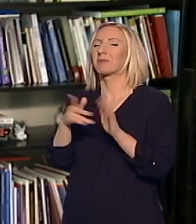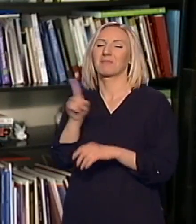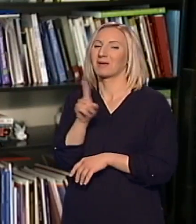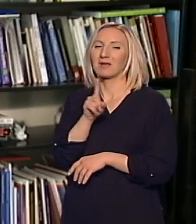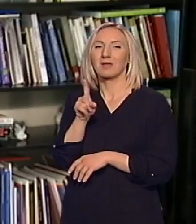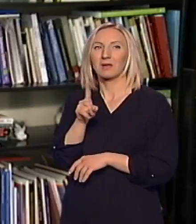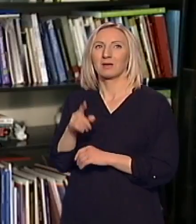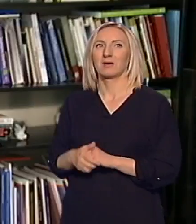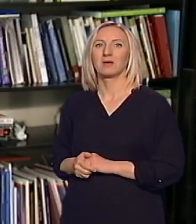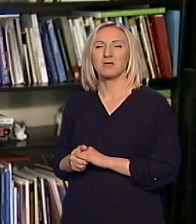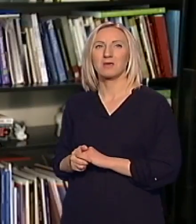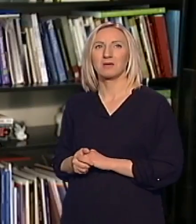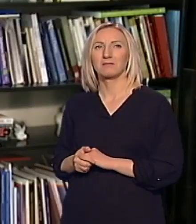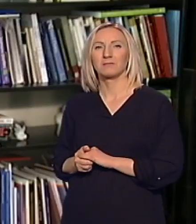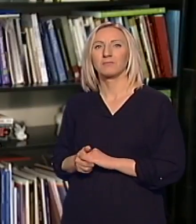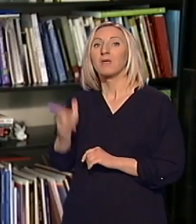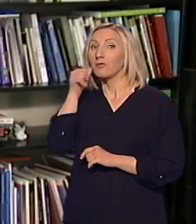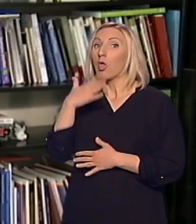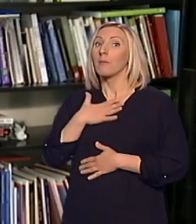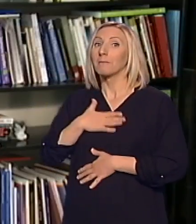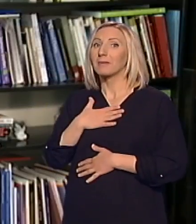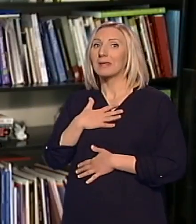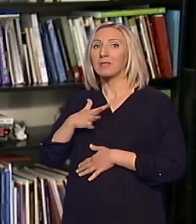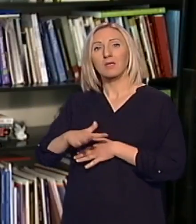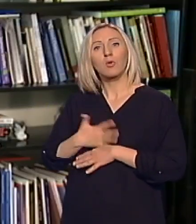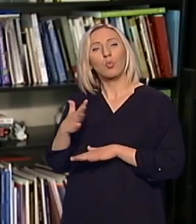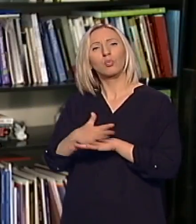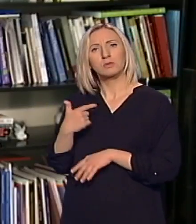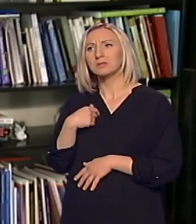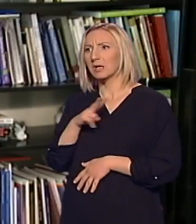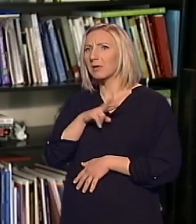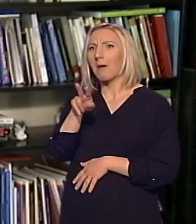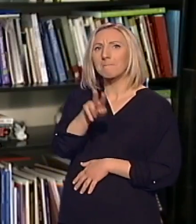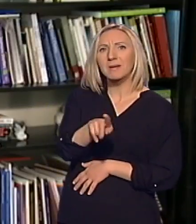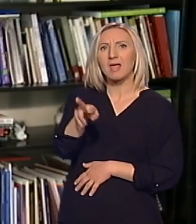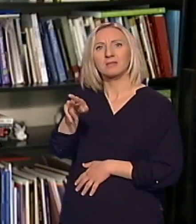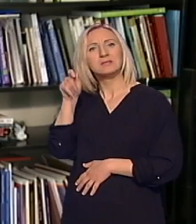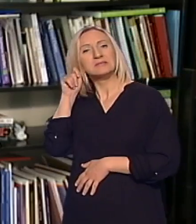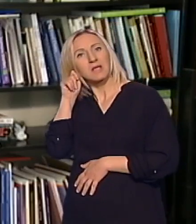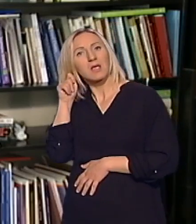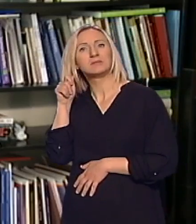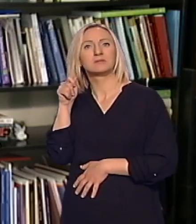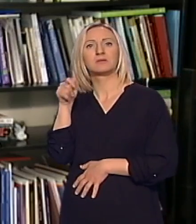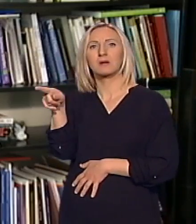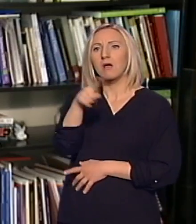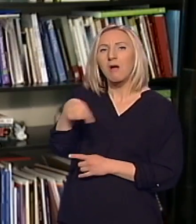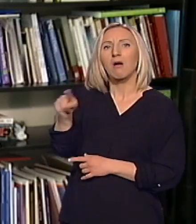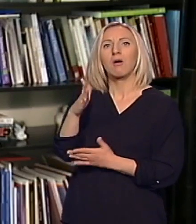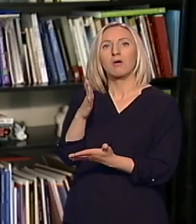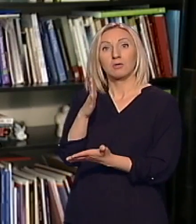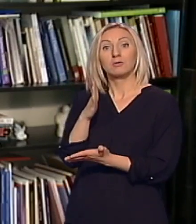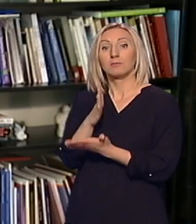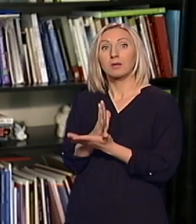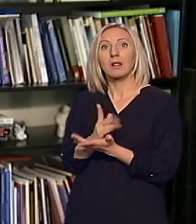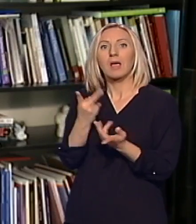takvih vrlo prijatnih utisaka braća i sestara koji su prosto bili nekako sa